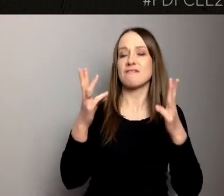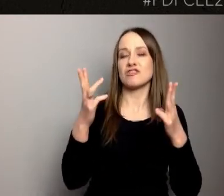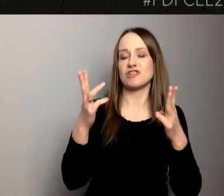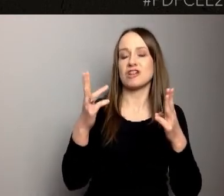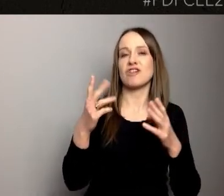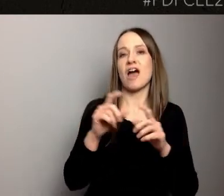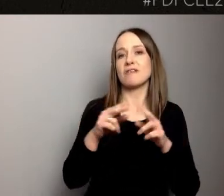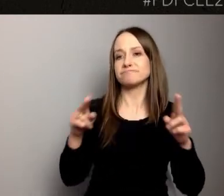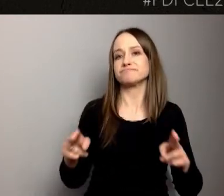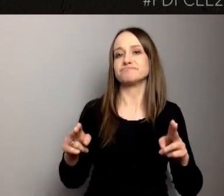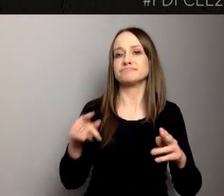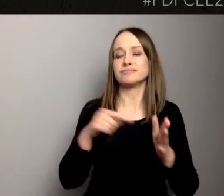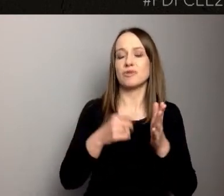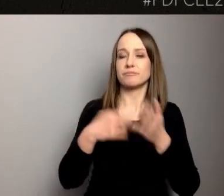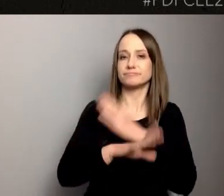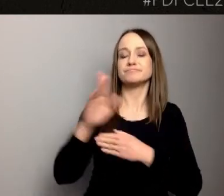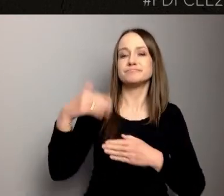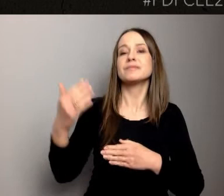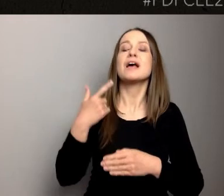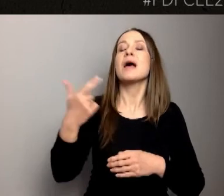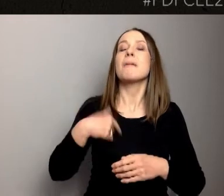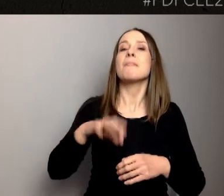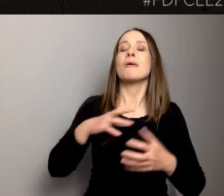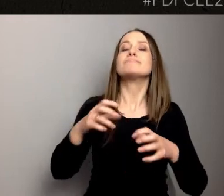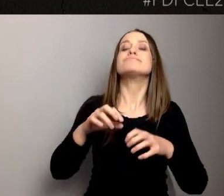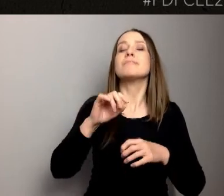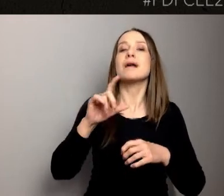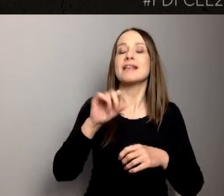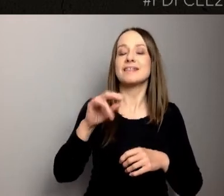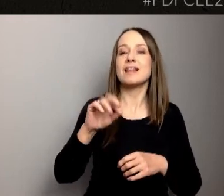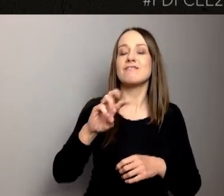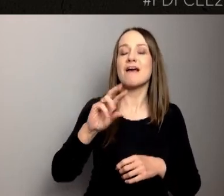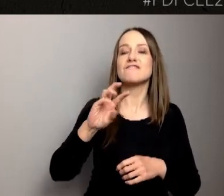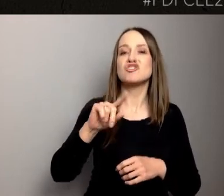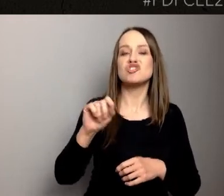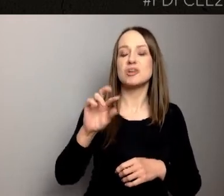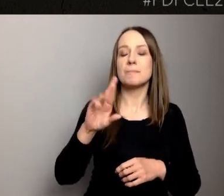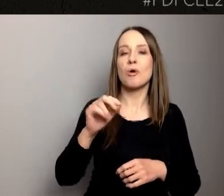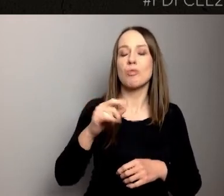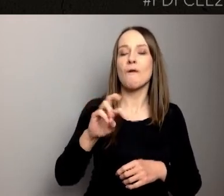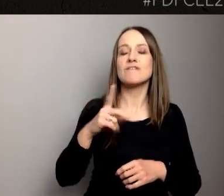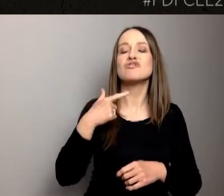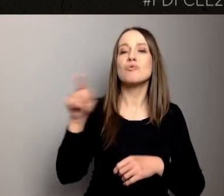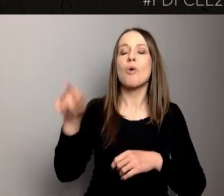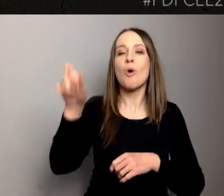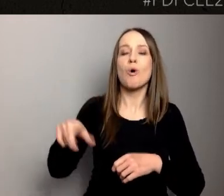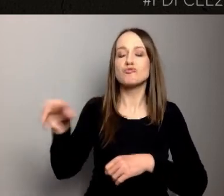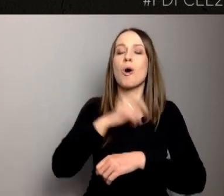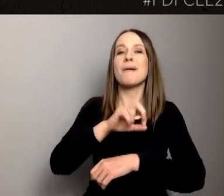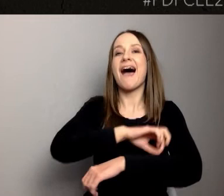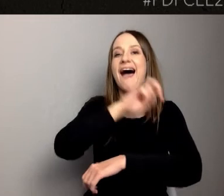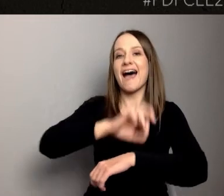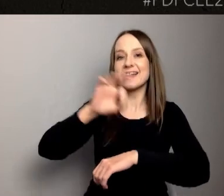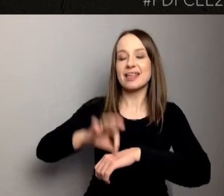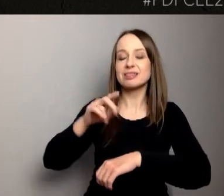członkini zarządu Kongresu Ruchów Miejskich, Sylwia Widzisz-Pronowis, architektka będzie opowiadała o swoich doświadczeniach współpracy